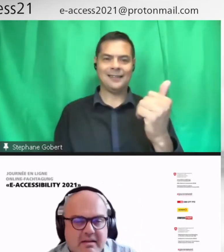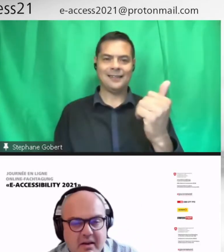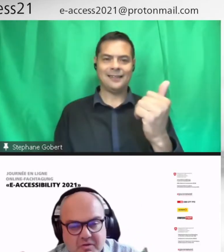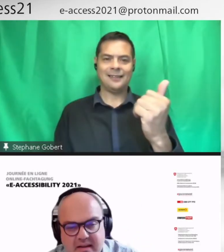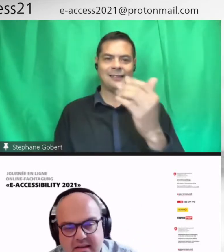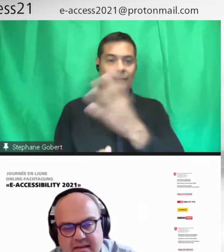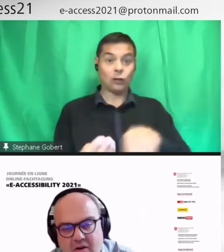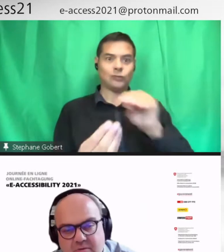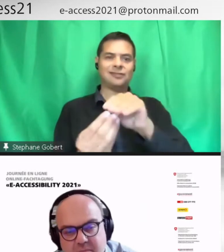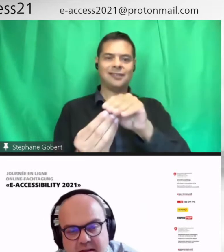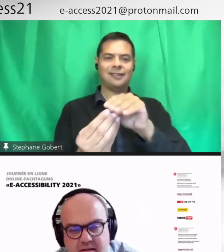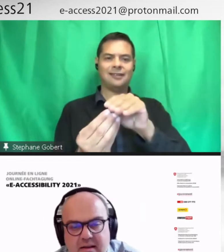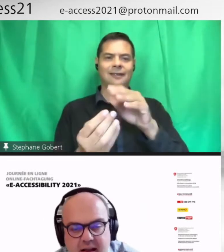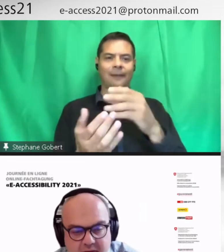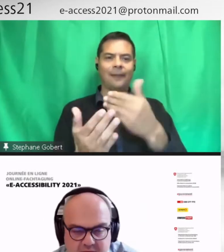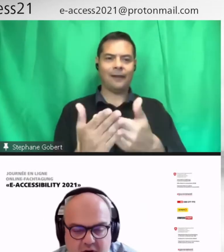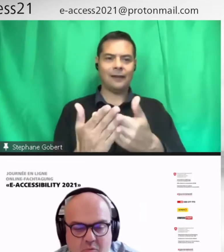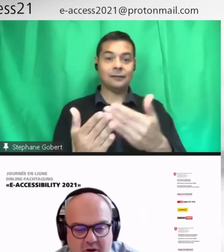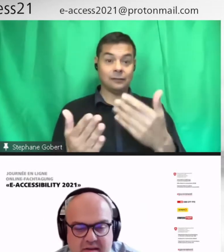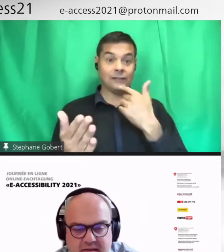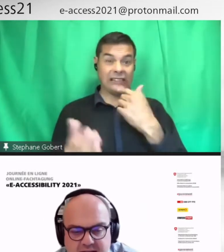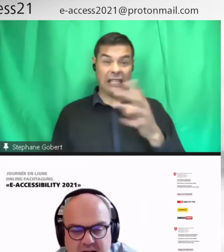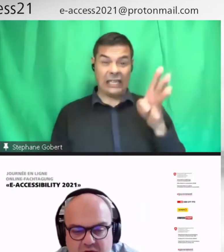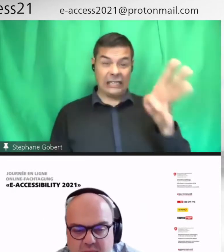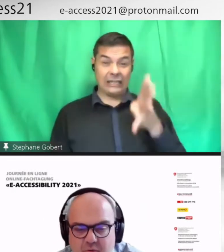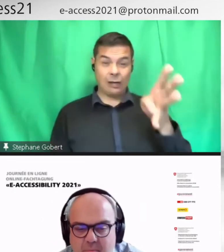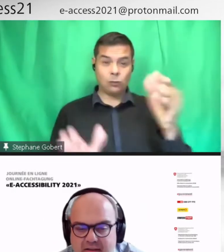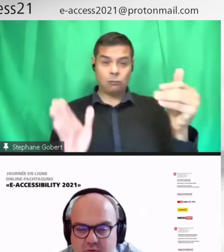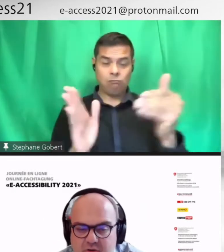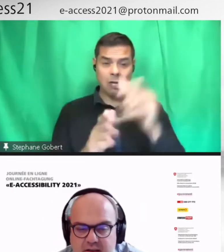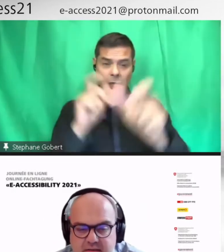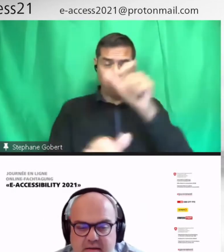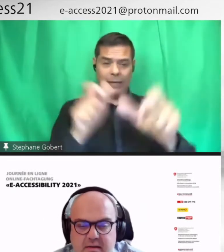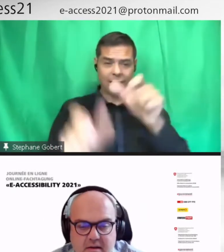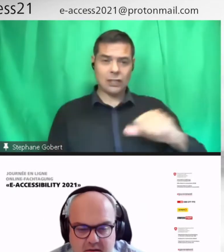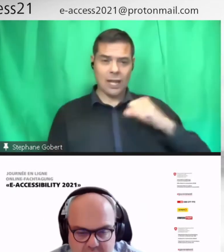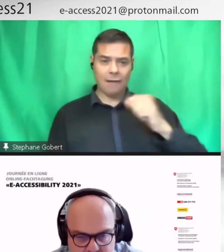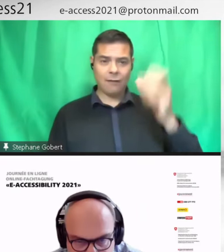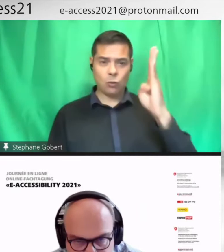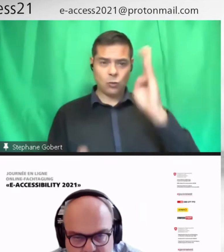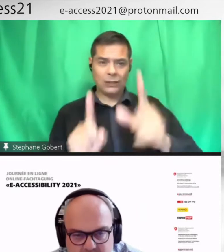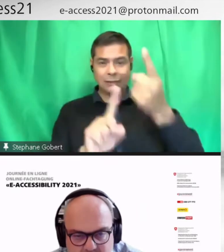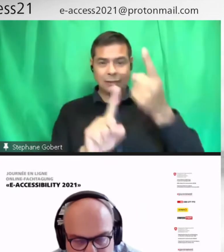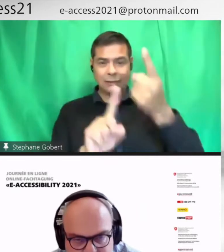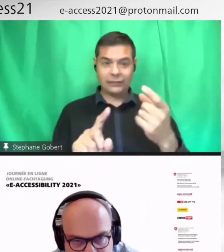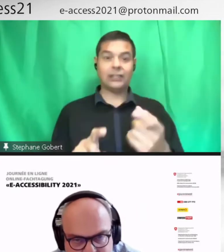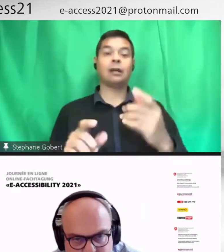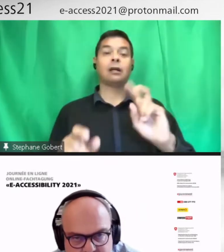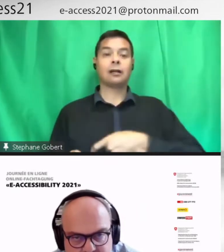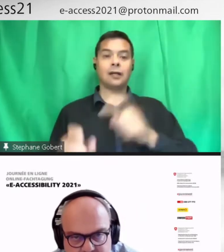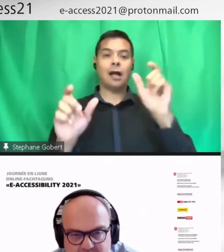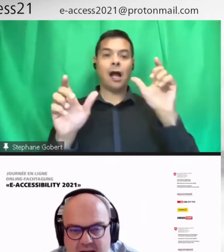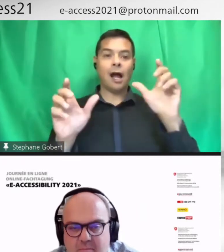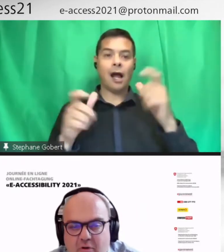ça va concerner 40 000 élèves. On va dire que c'est les élèves qui ont des besoins particuliers, éducatifs particuliers.